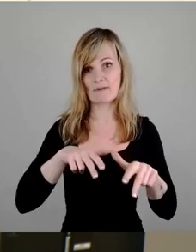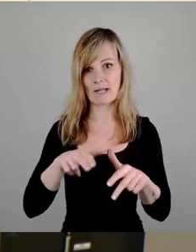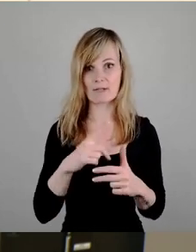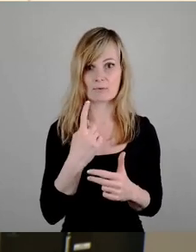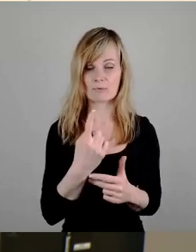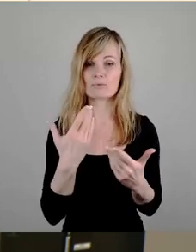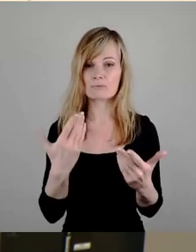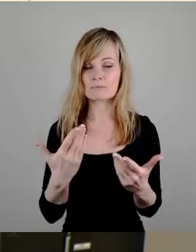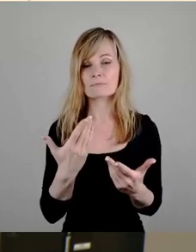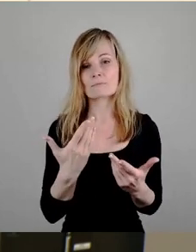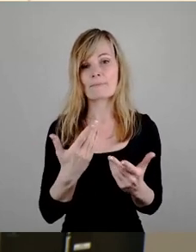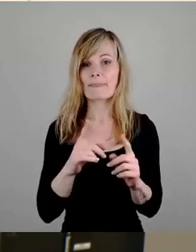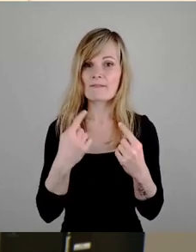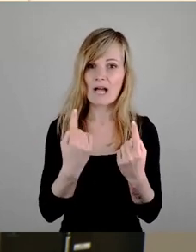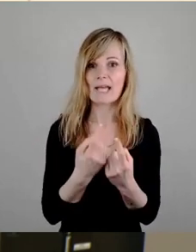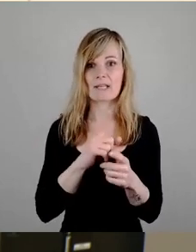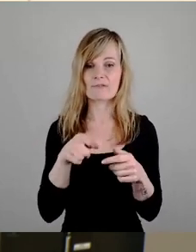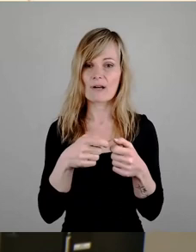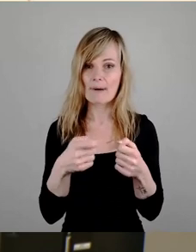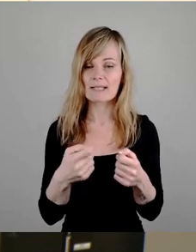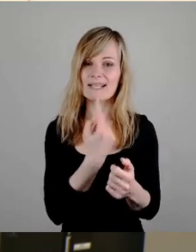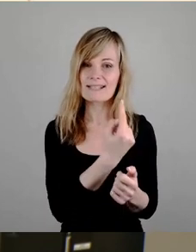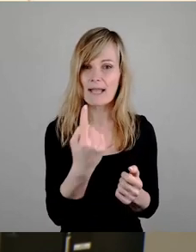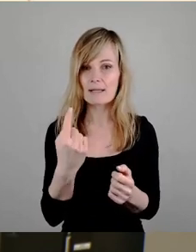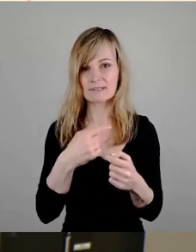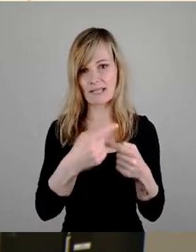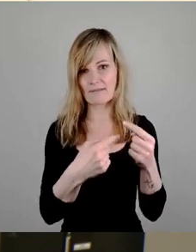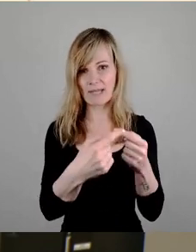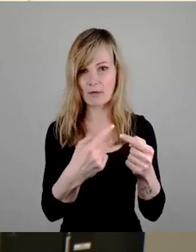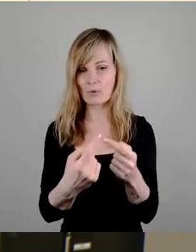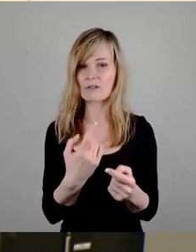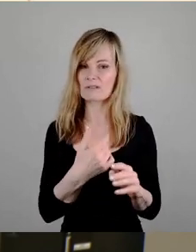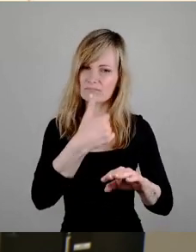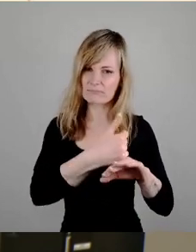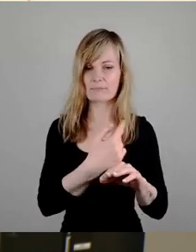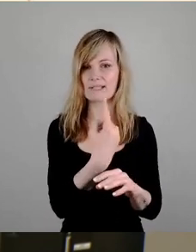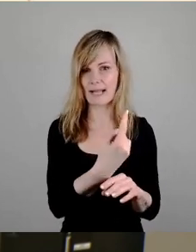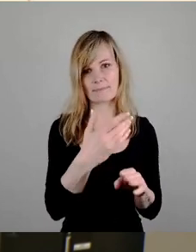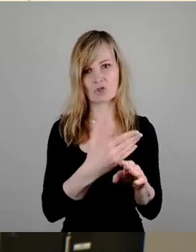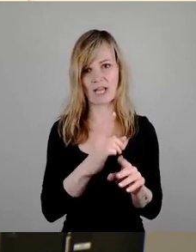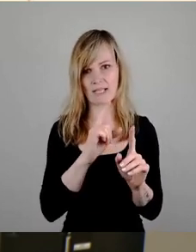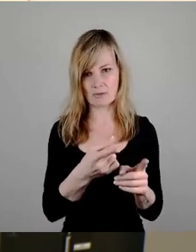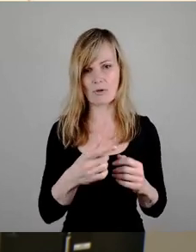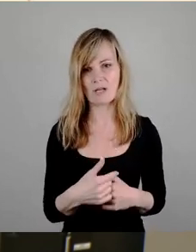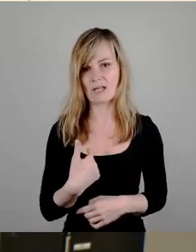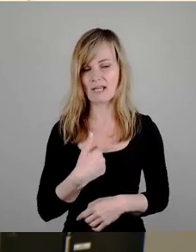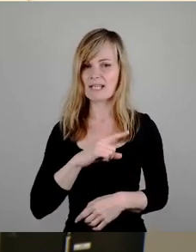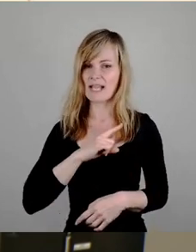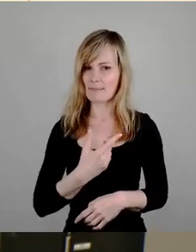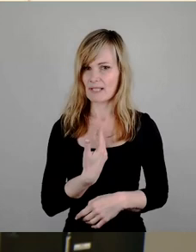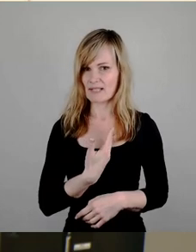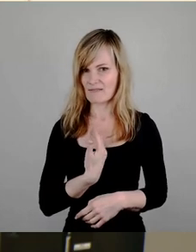Vereine, Verbände Über ihre Entwicklungen federführend entscheiden Ich habe Zweifel, dass